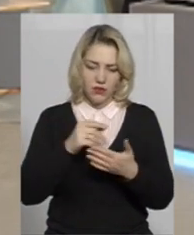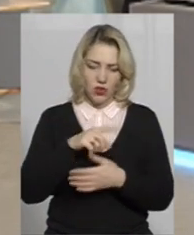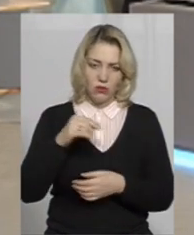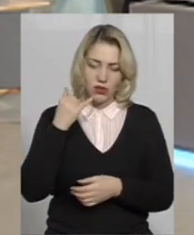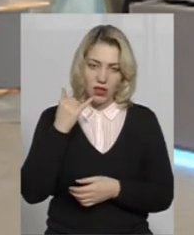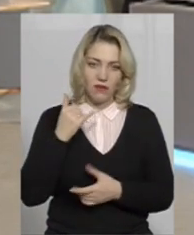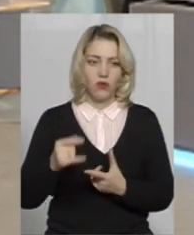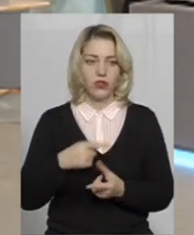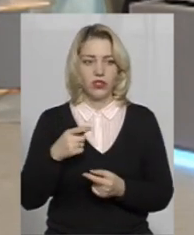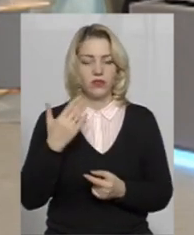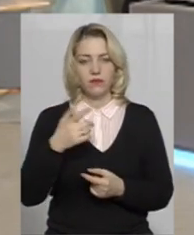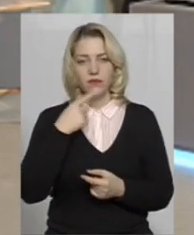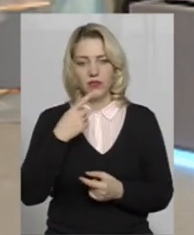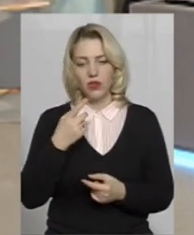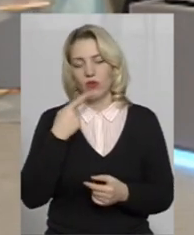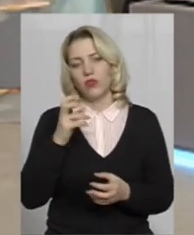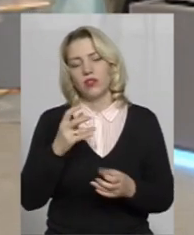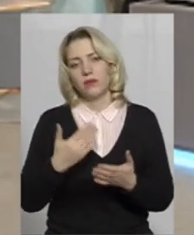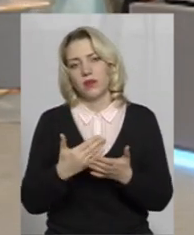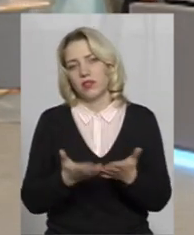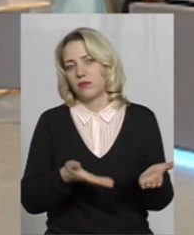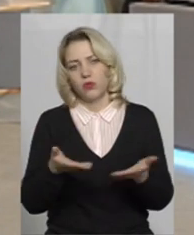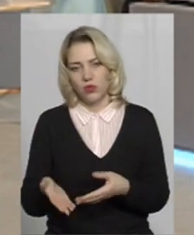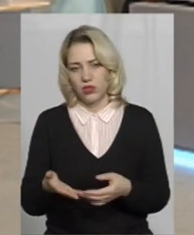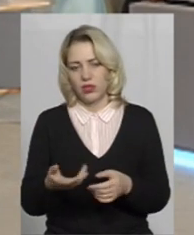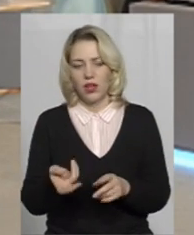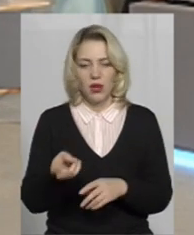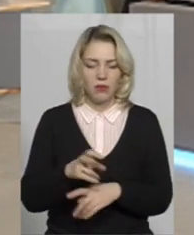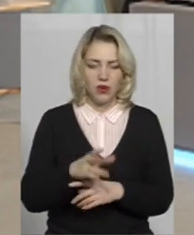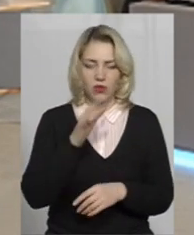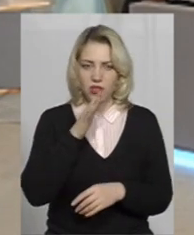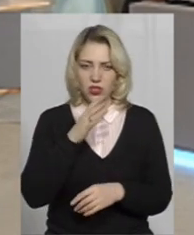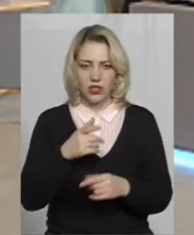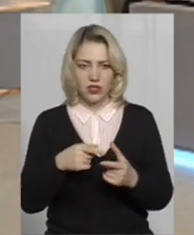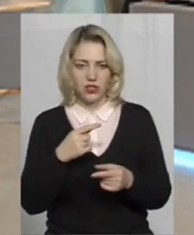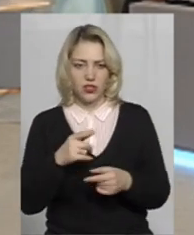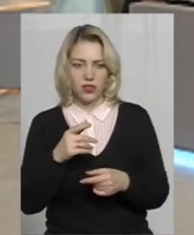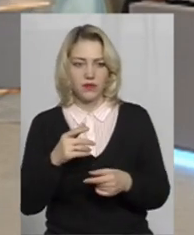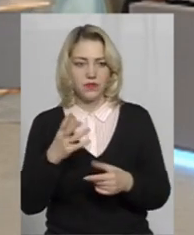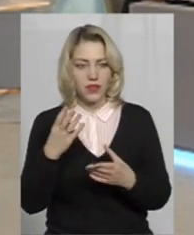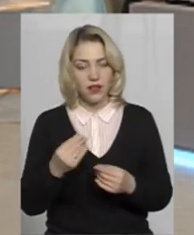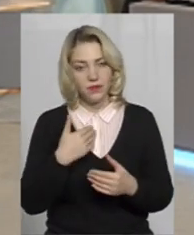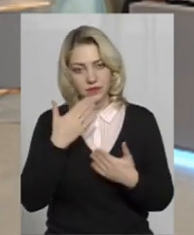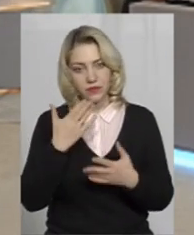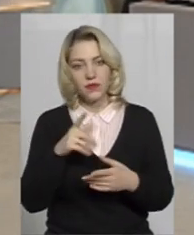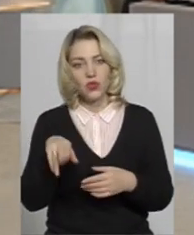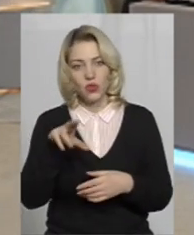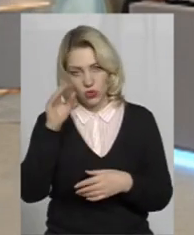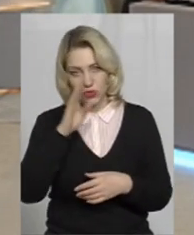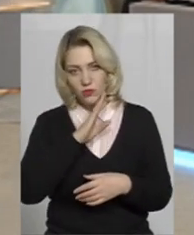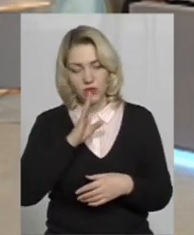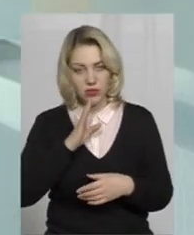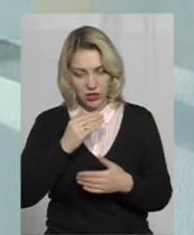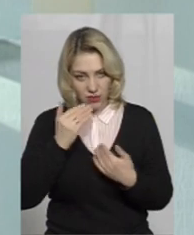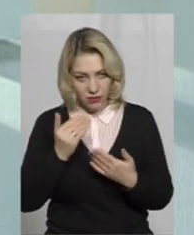ви говорите, приходьте в той чи інший час, в той чи інший день. Саме з батьками? Так. Маєте на